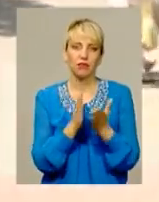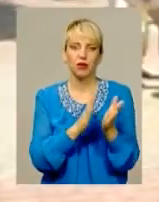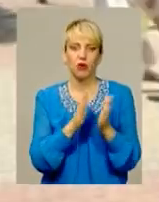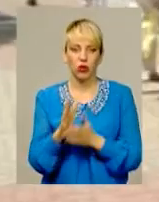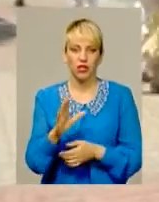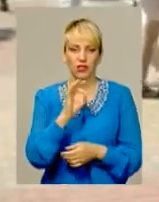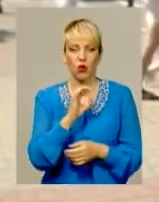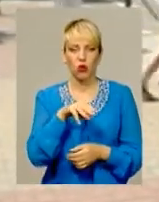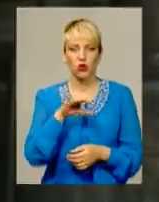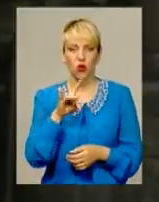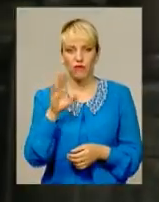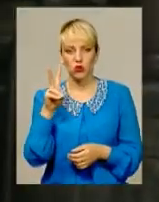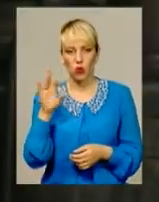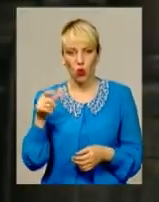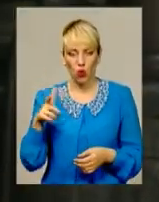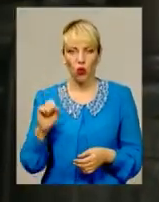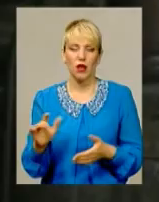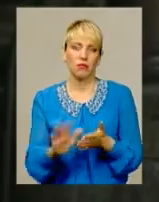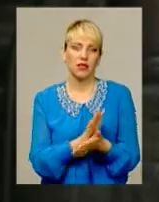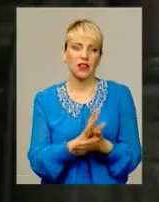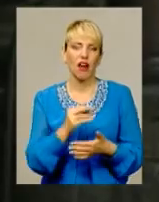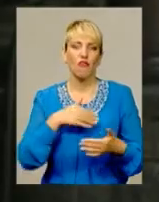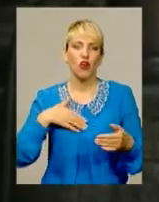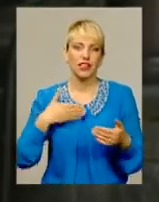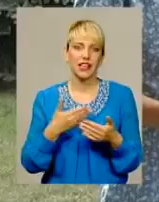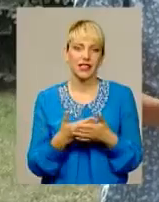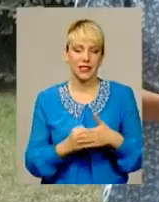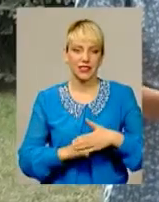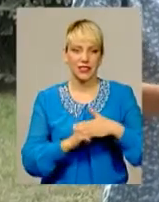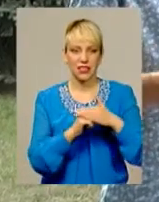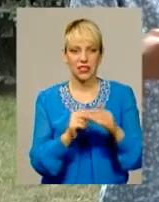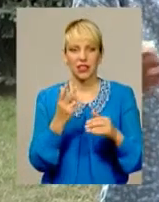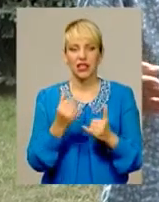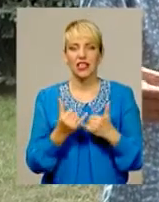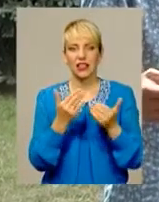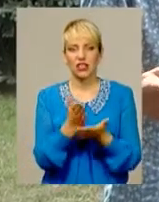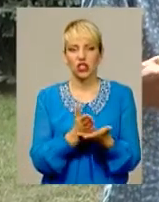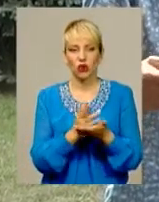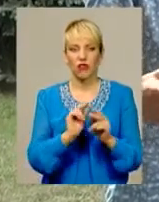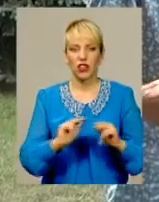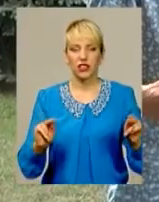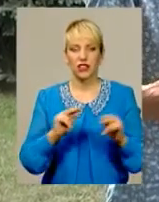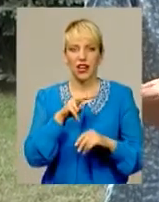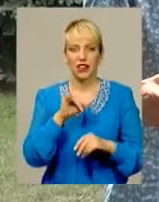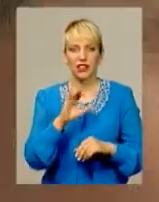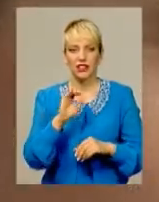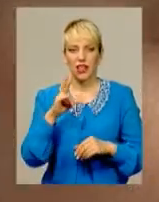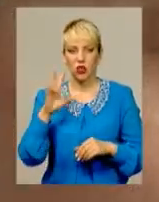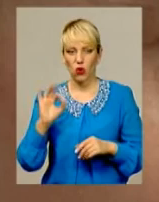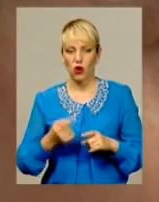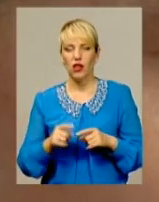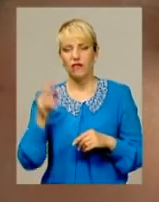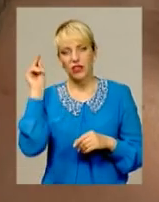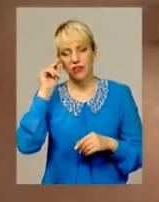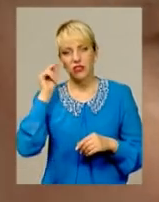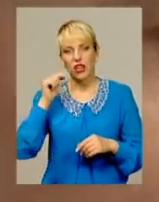безкоштовно. Віднедавна на волонтерських засадах англійську для чиновників тут викладає Андрій Лисенко. Він майже 20 років вивчає англійську мову